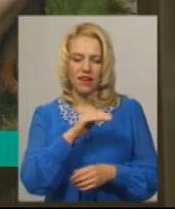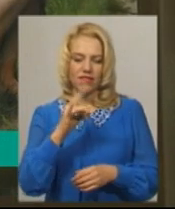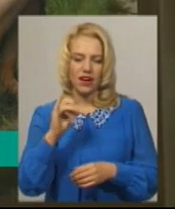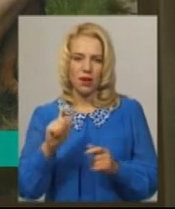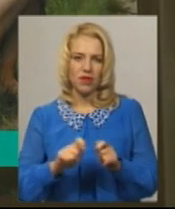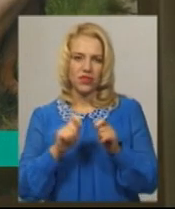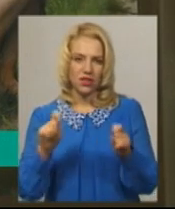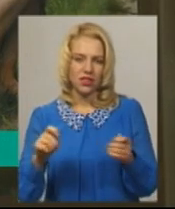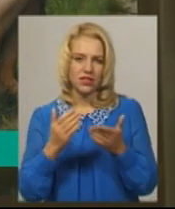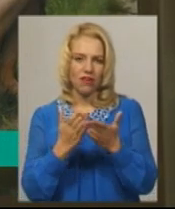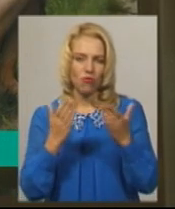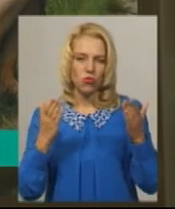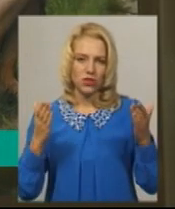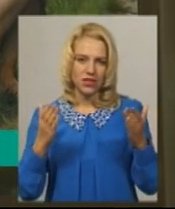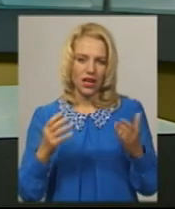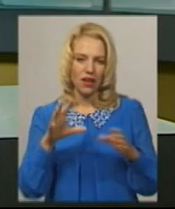фотомистецтв.